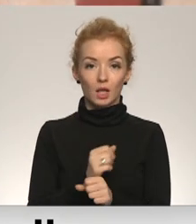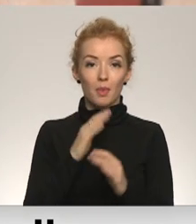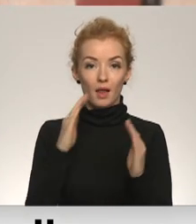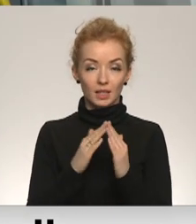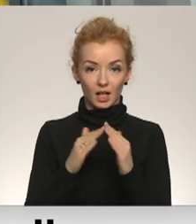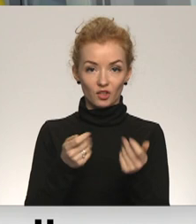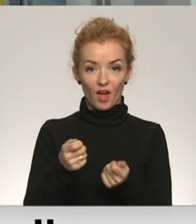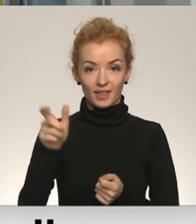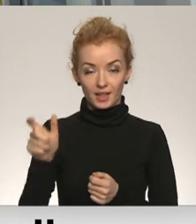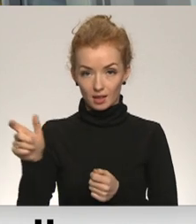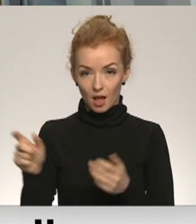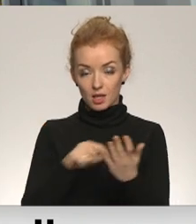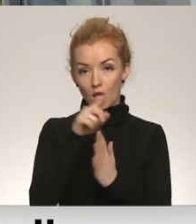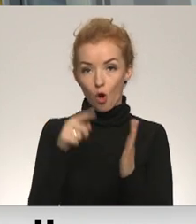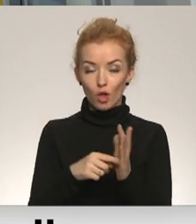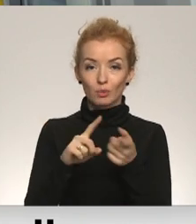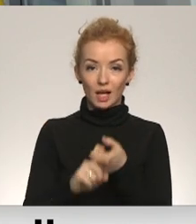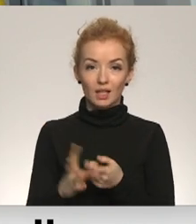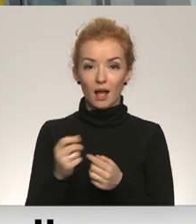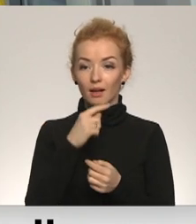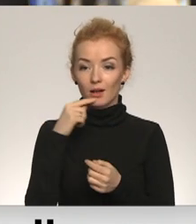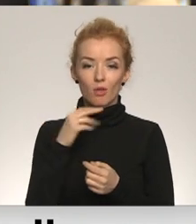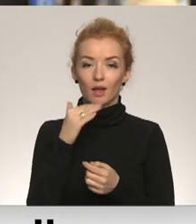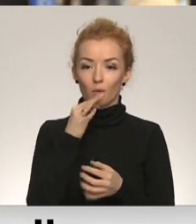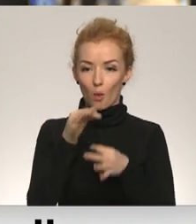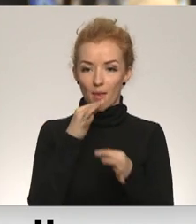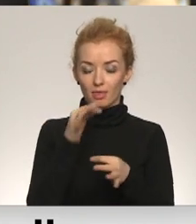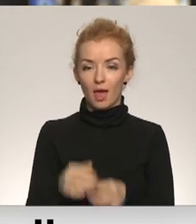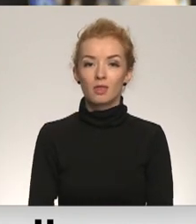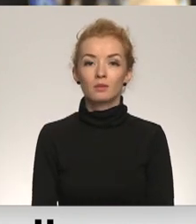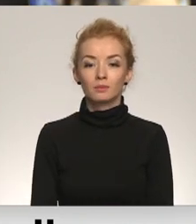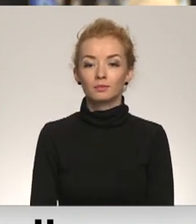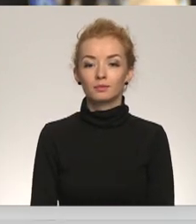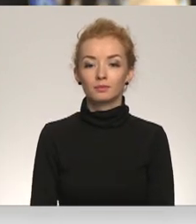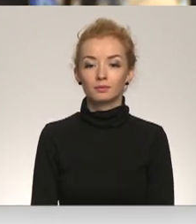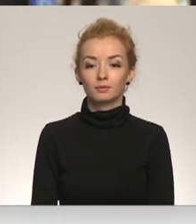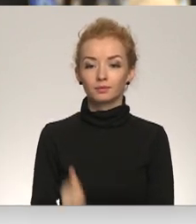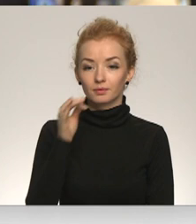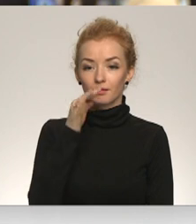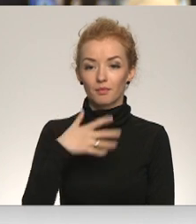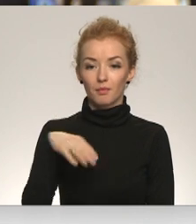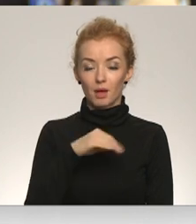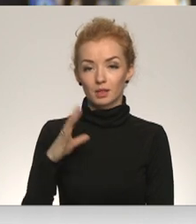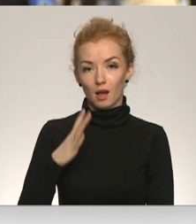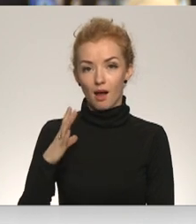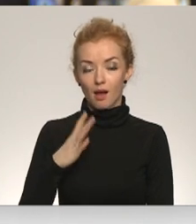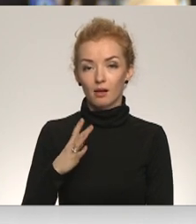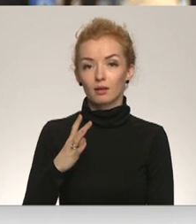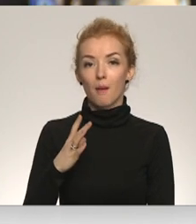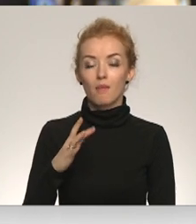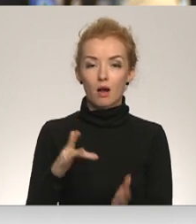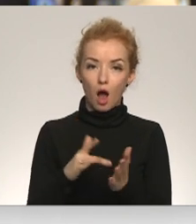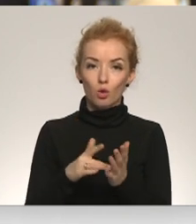vadītāji jautājumu saistītas ar Krieviju nekomentē. Šobrīd mēs gaidām kaut kādas vadlīnies no vadošās